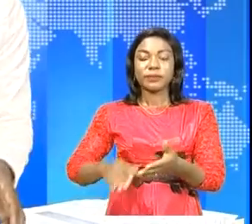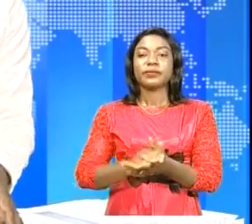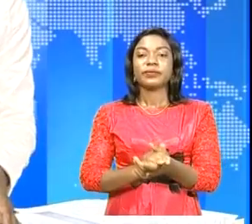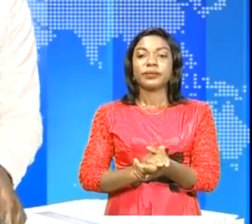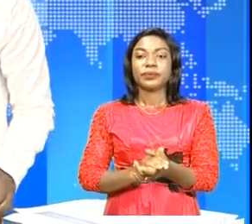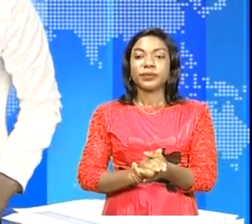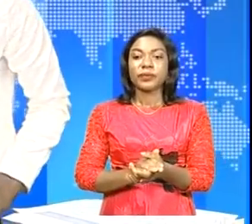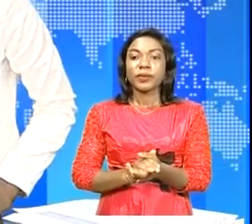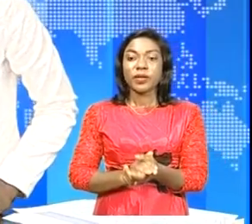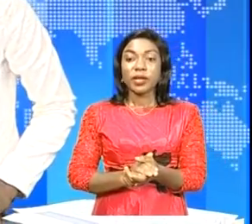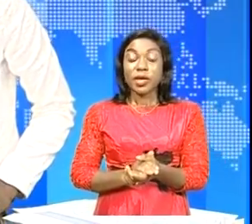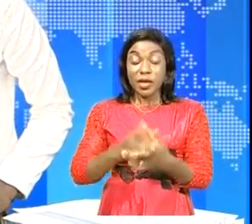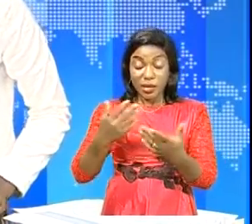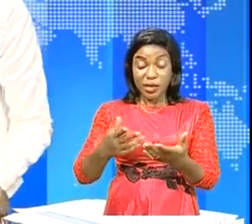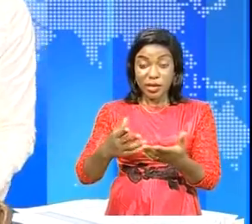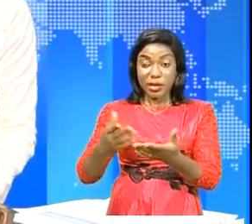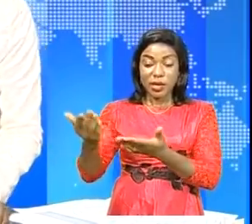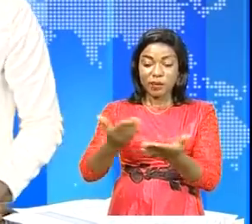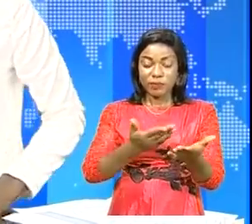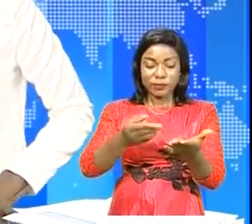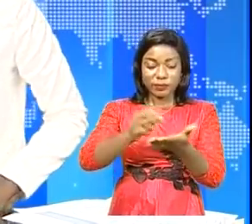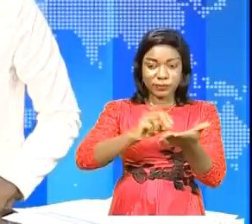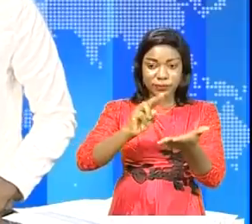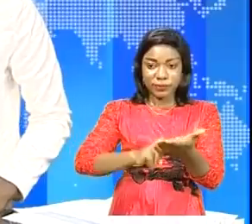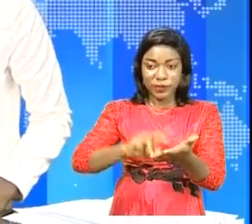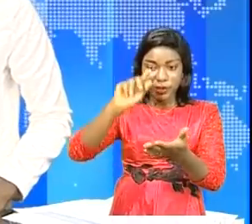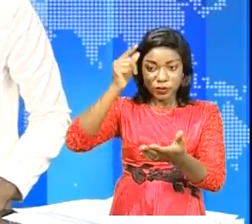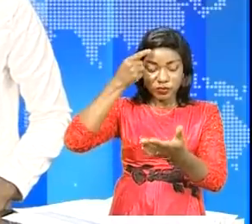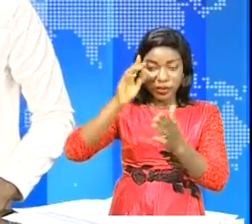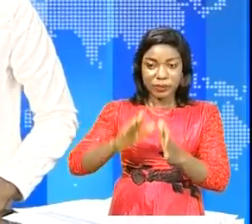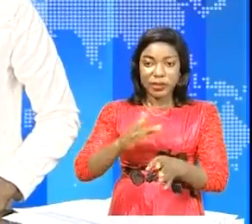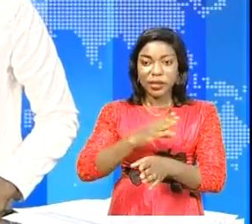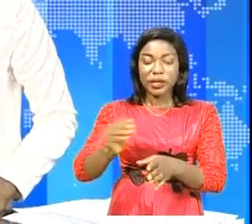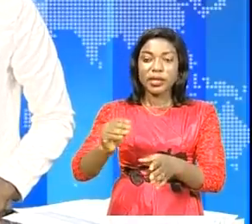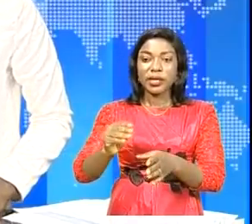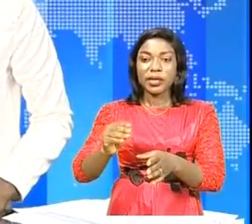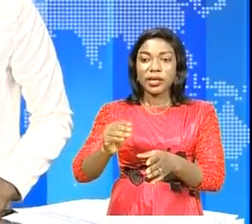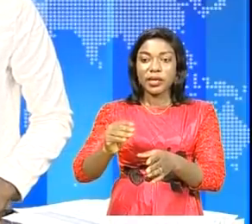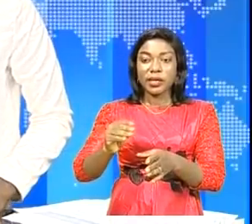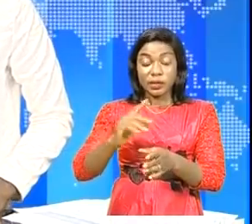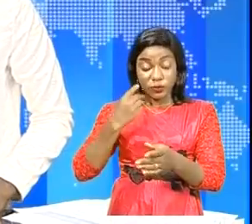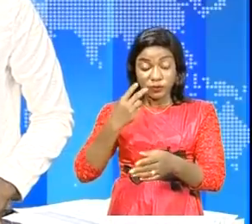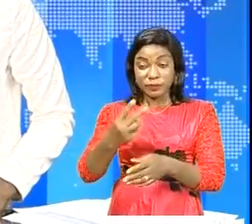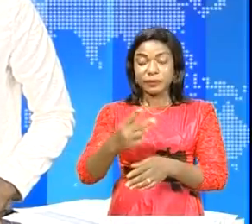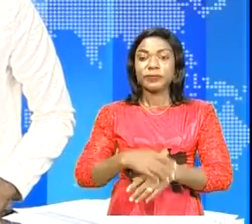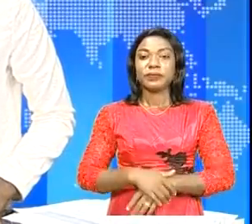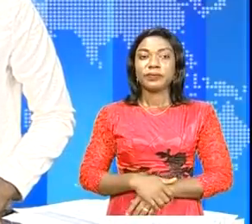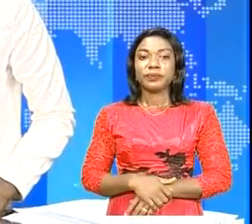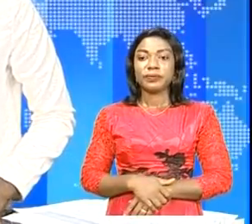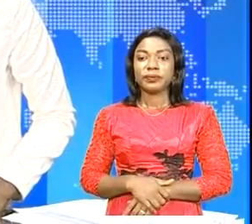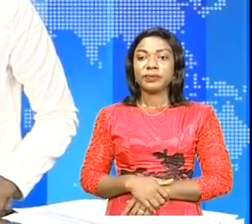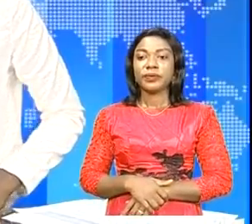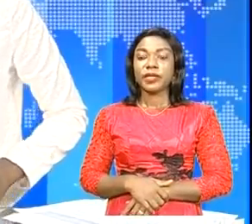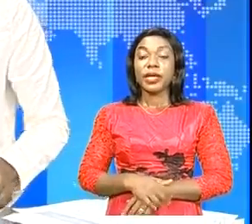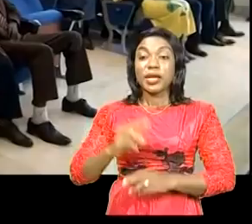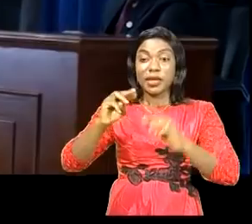Un protocole d'accord a été signé entre le gouvernement et la Cité de la Gloire. Suivez. Le